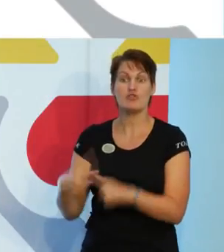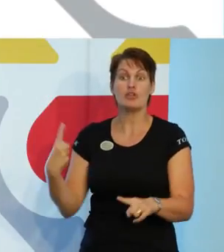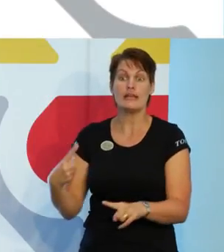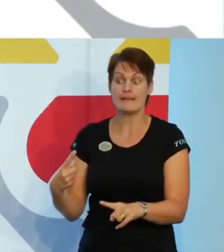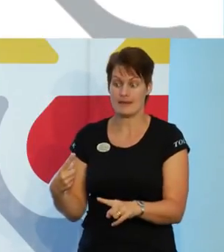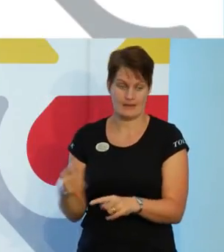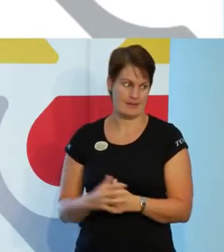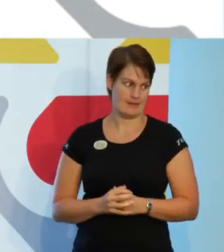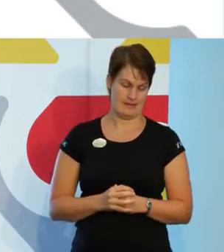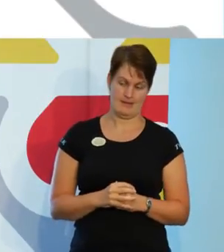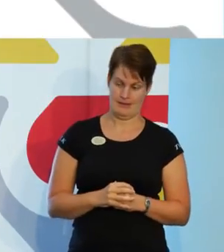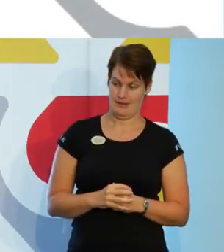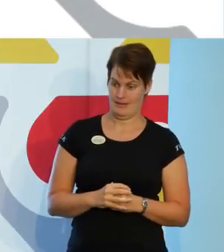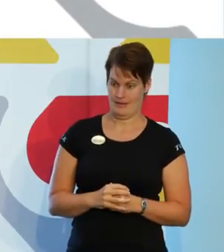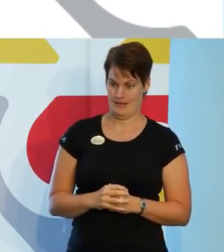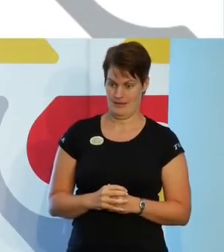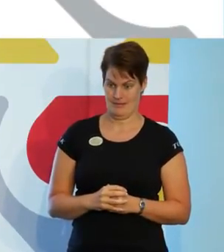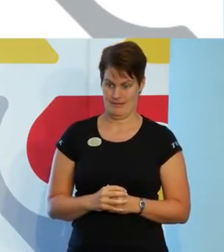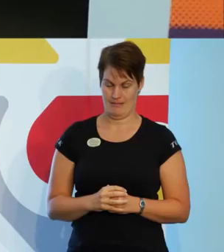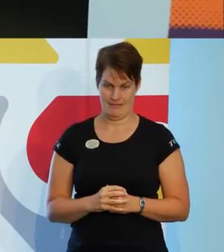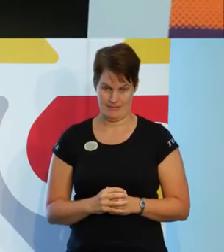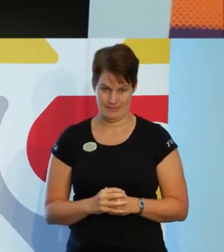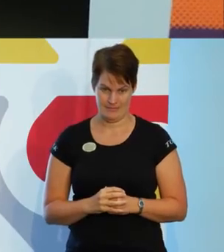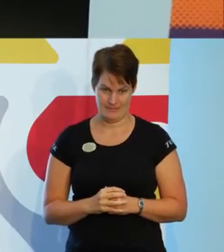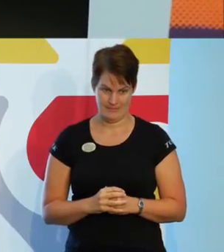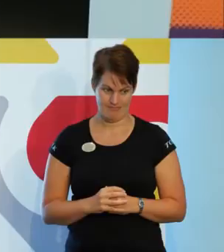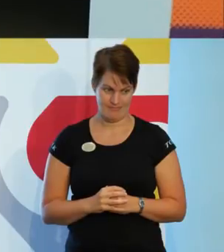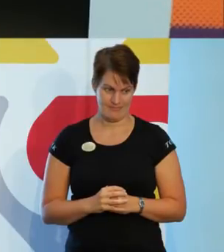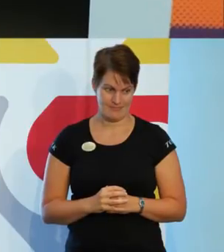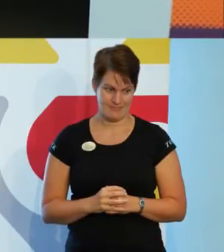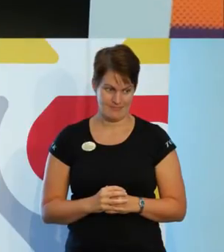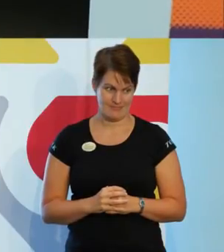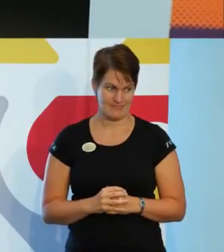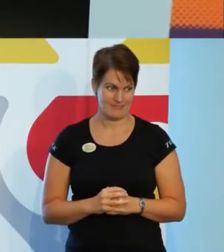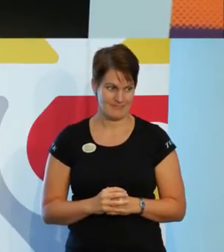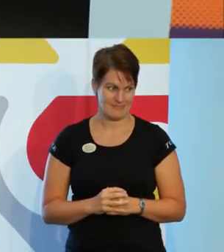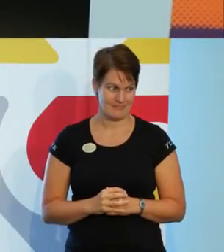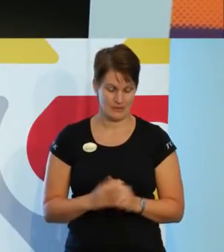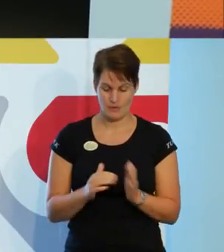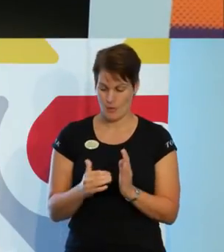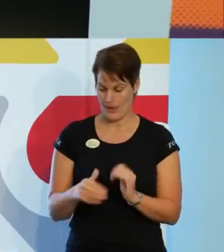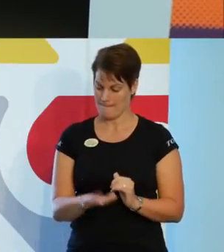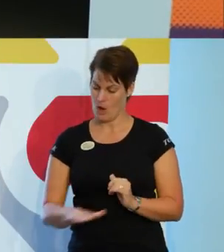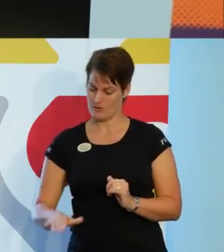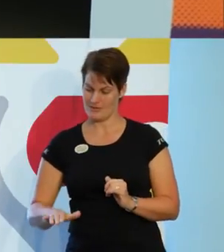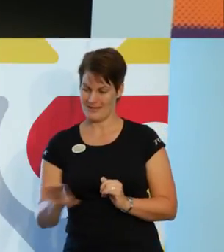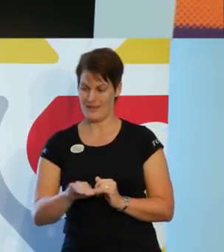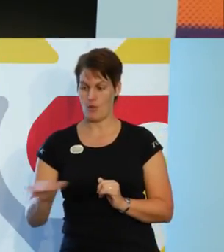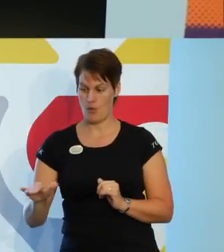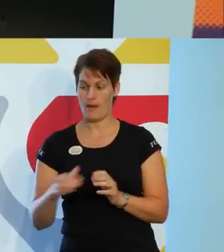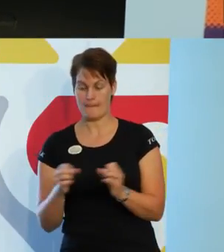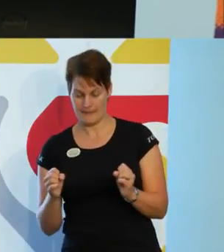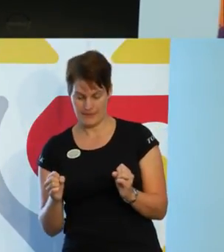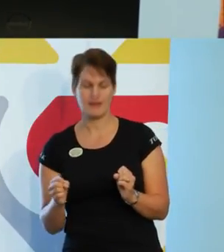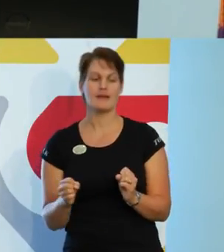framskrivet. Från barns nivå. Men också